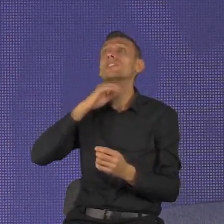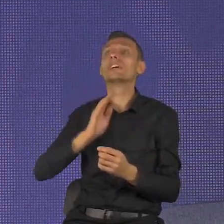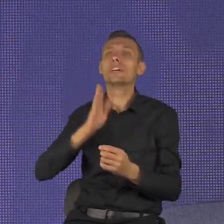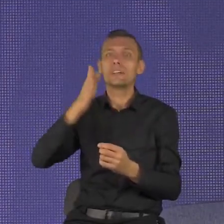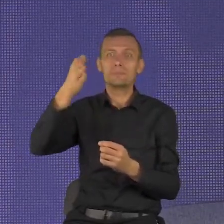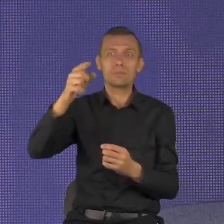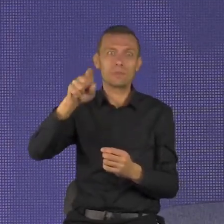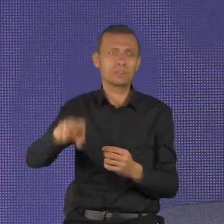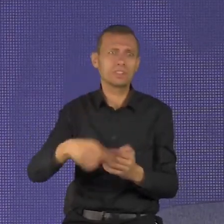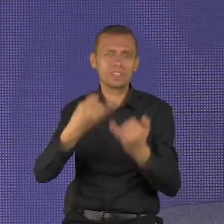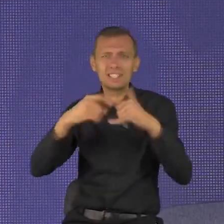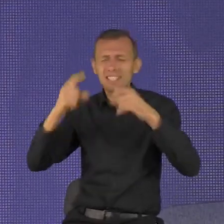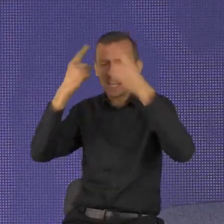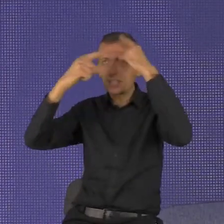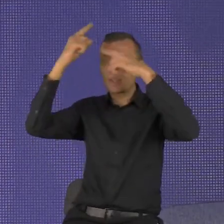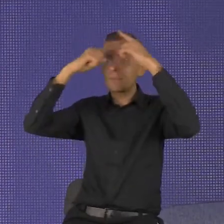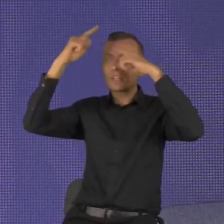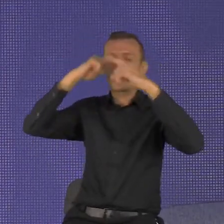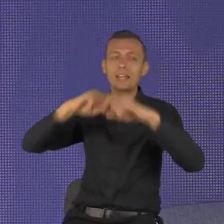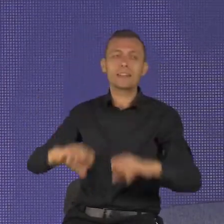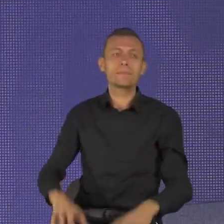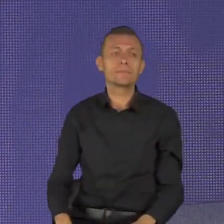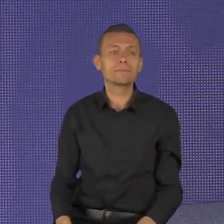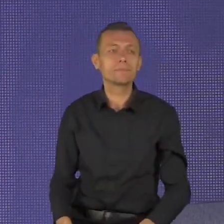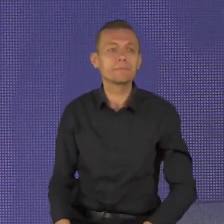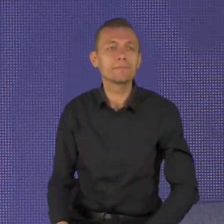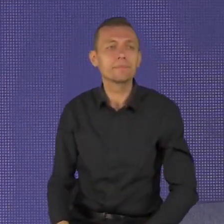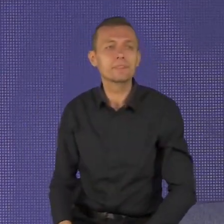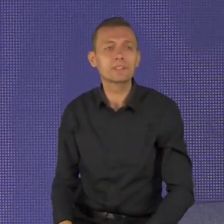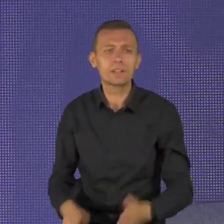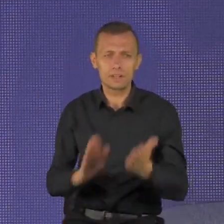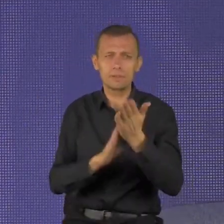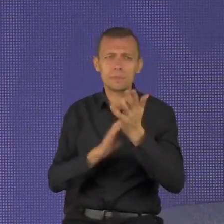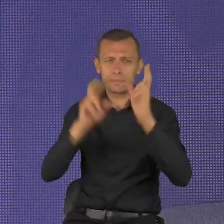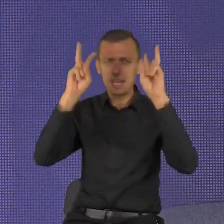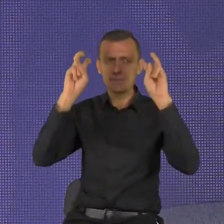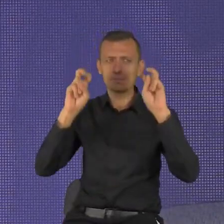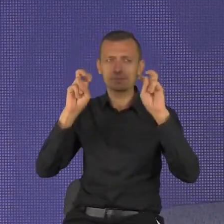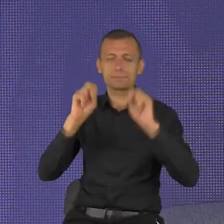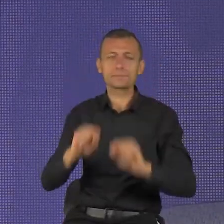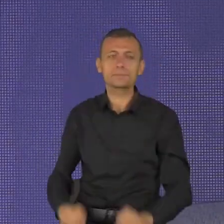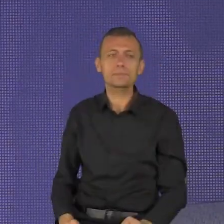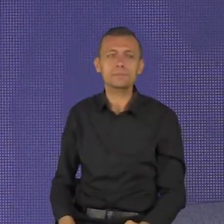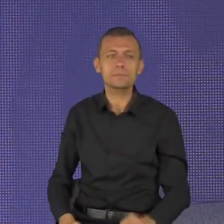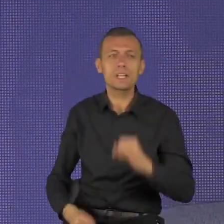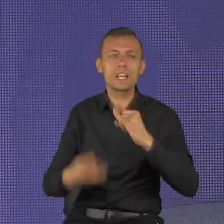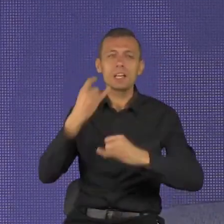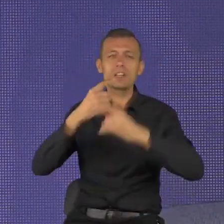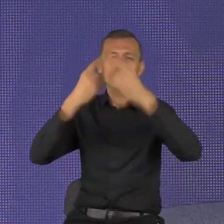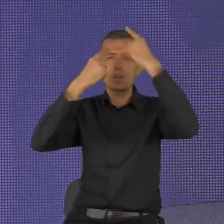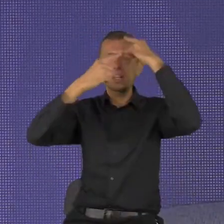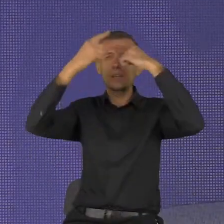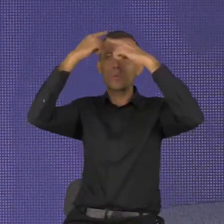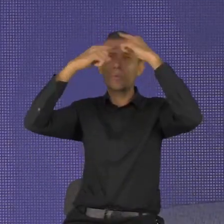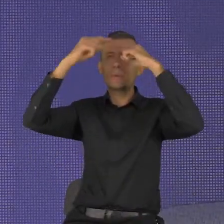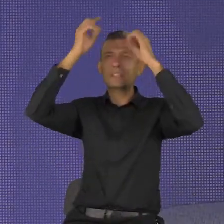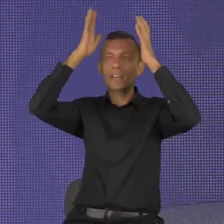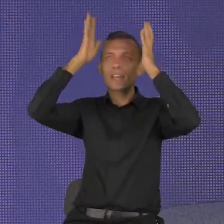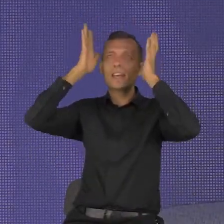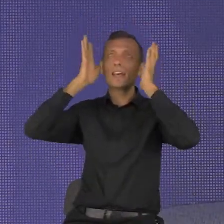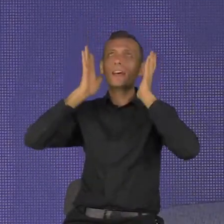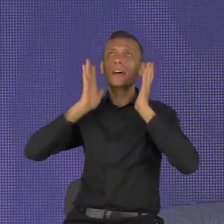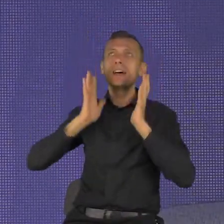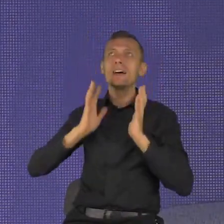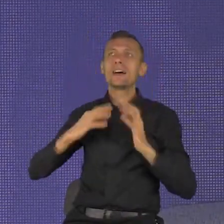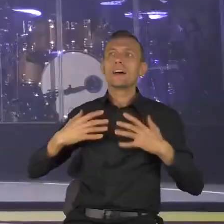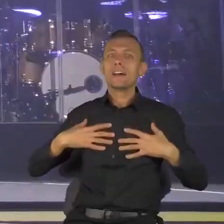30 wiersz. Umysł spokojny zapewnia ciału życie. Lecz namiętność,